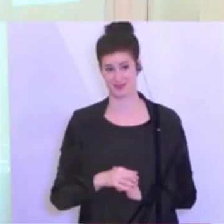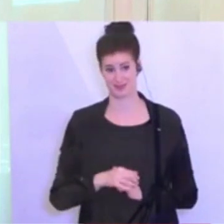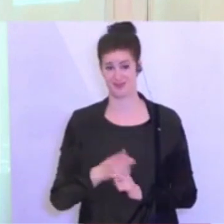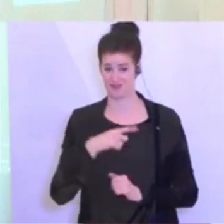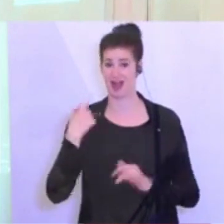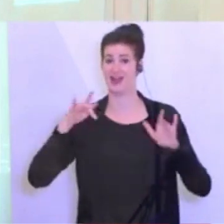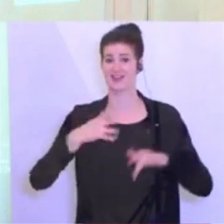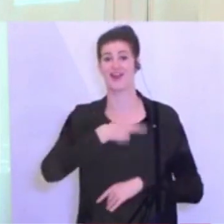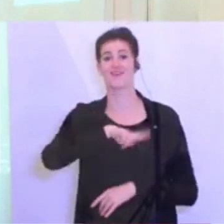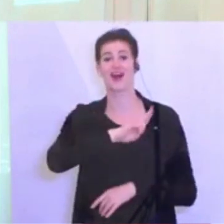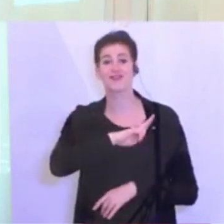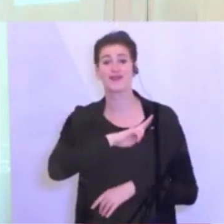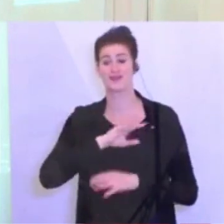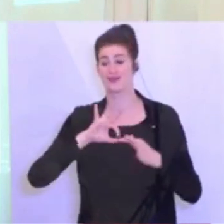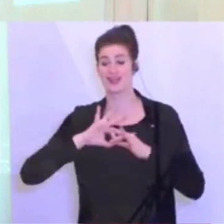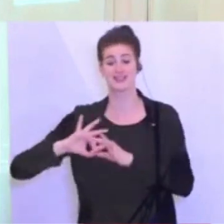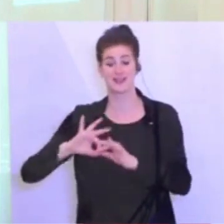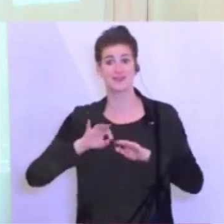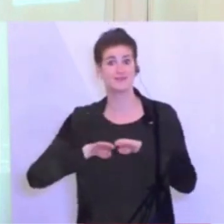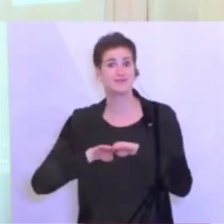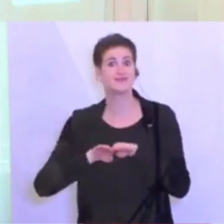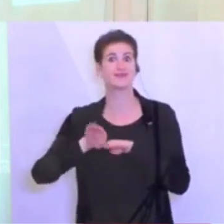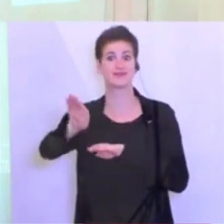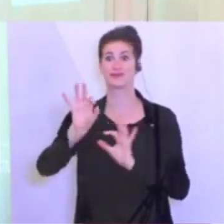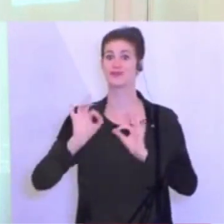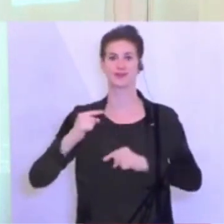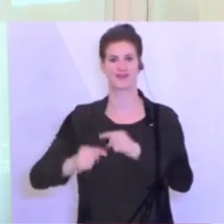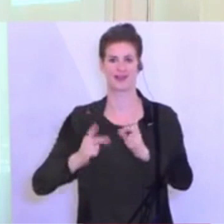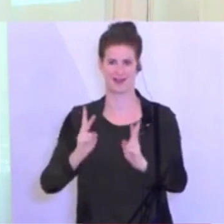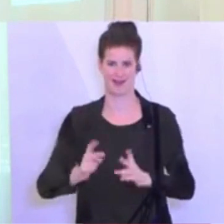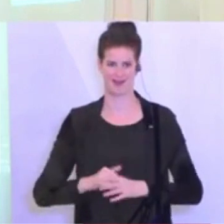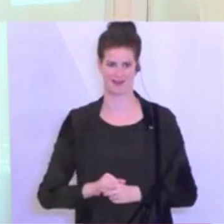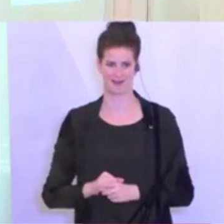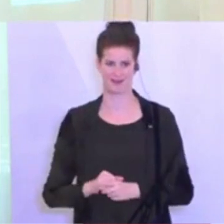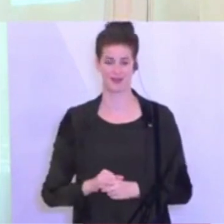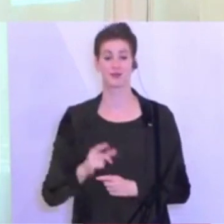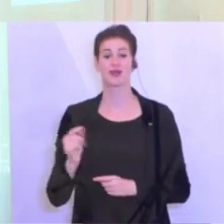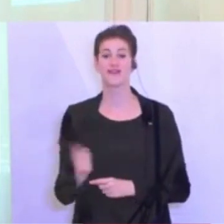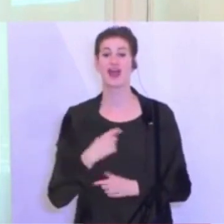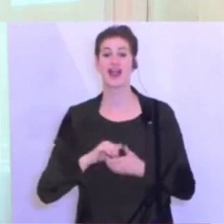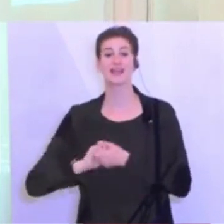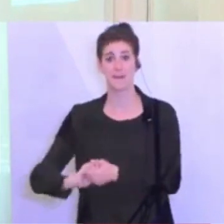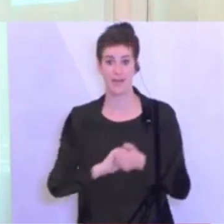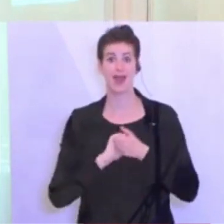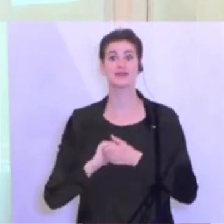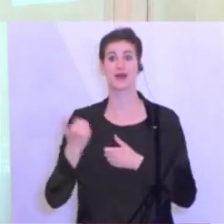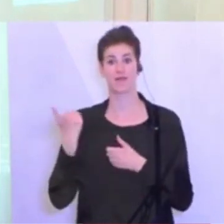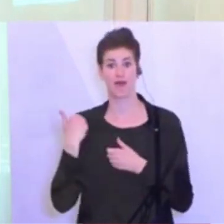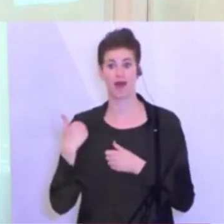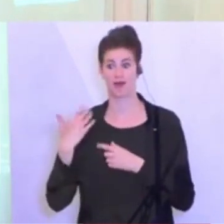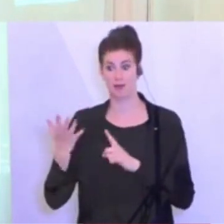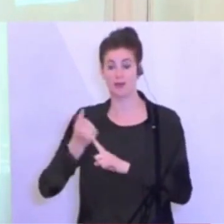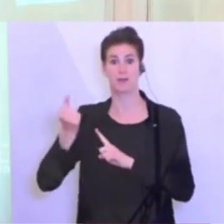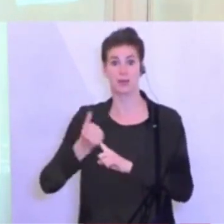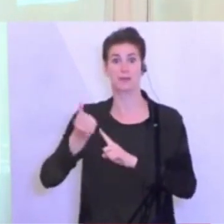Gesellschaft weiterhin gut in die richtige Richtung entwickelt. Wir haben uns das gemeinsam erarbeitet,